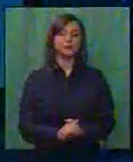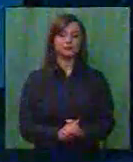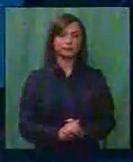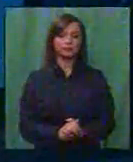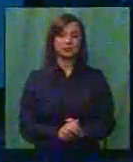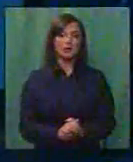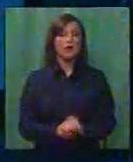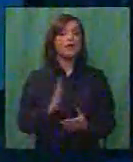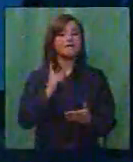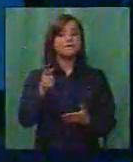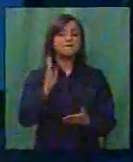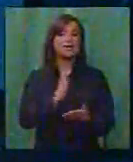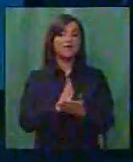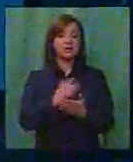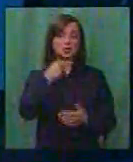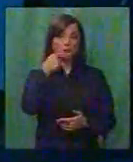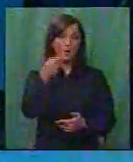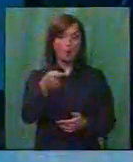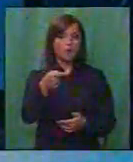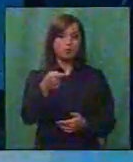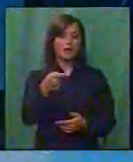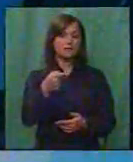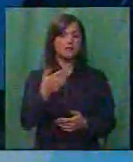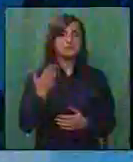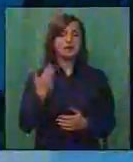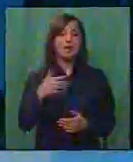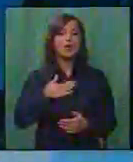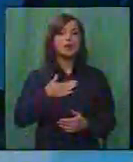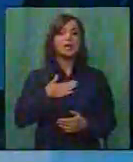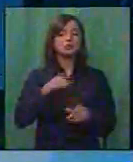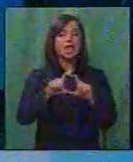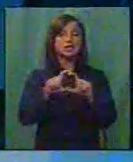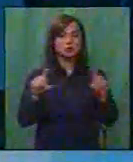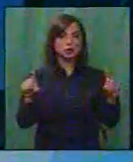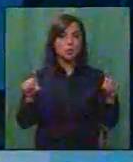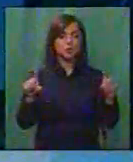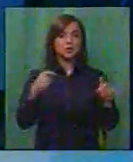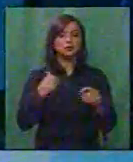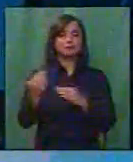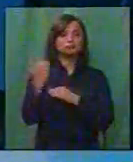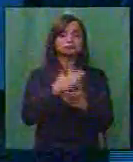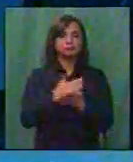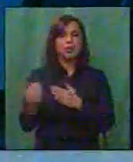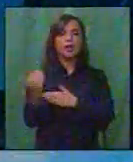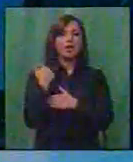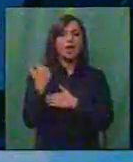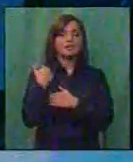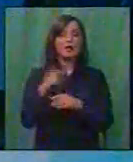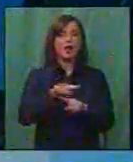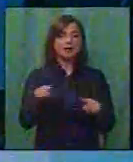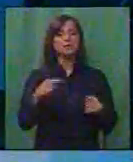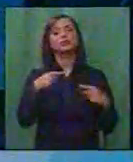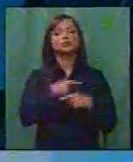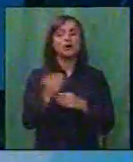Па, вие веќе спомнавте дека во нашата институција пристигнуваат и такви